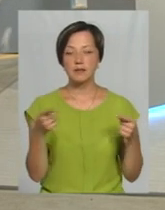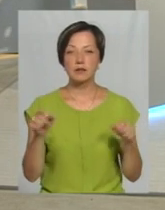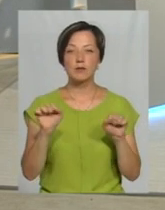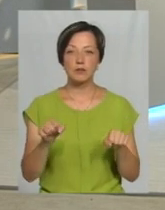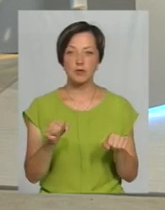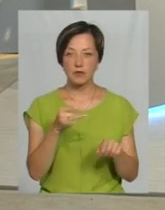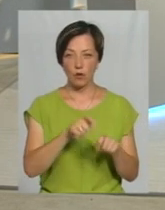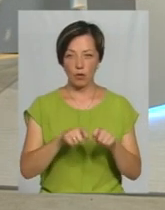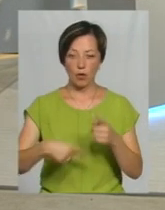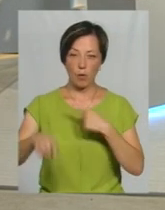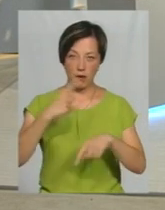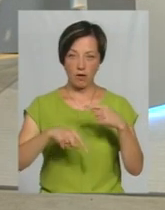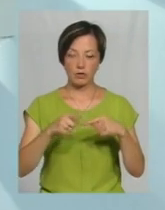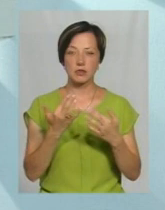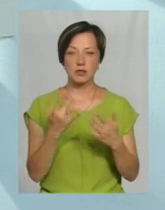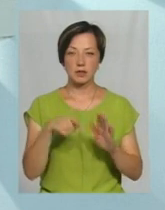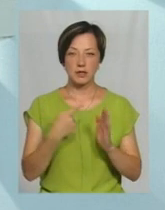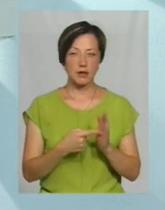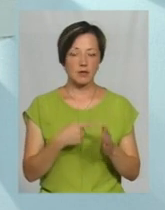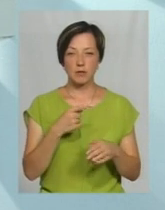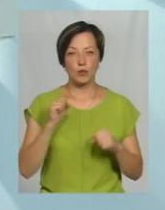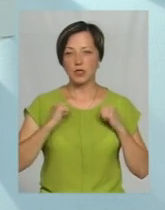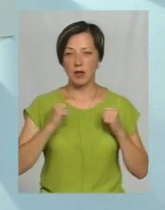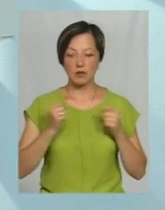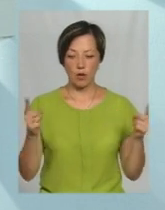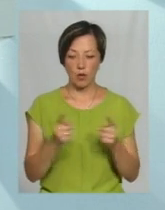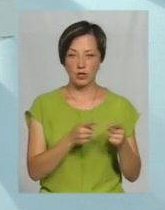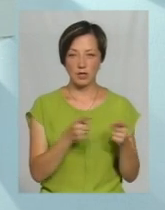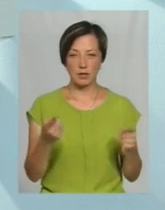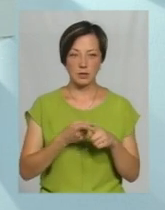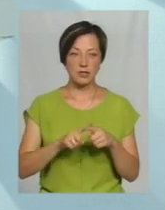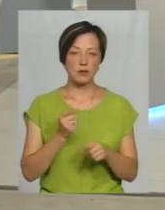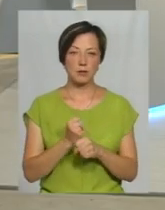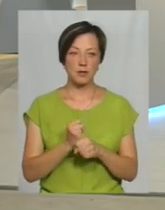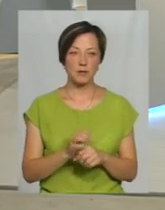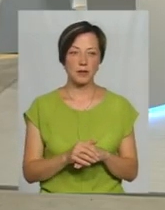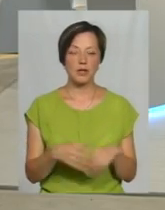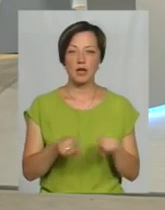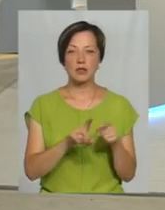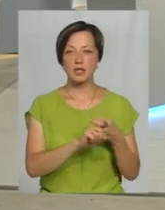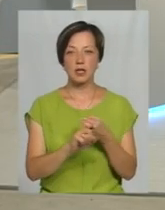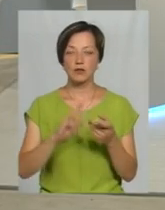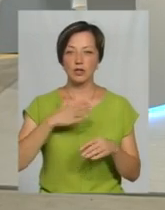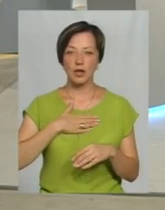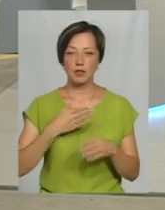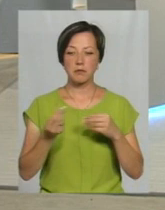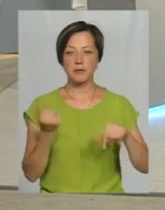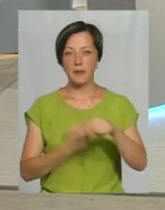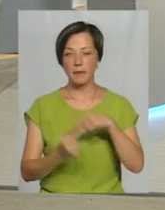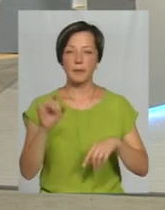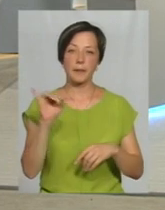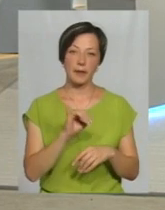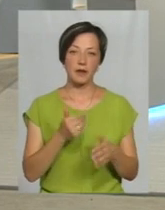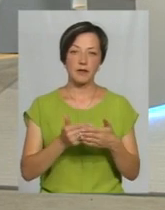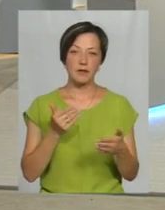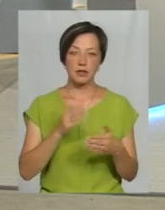зможете взяти це все під контроль? Постараємося в найкоротші терміни це зробити. Це також залежить від наших підприємців і